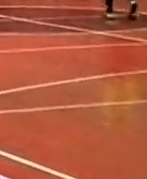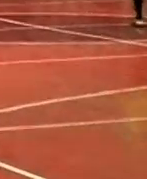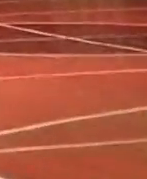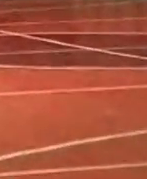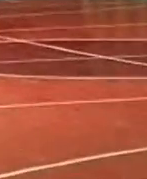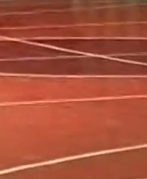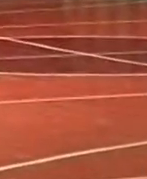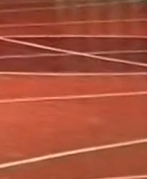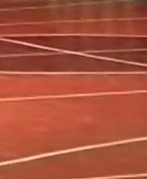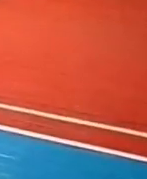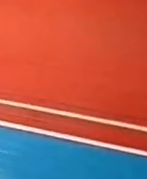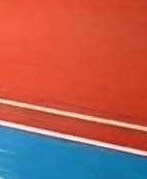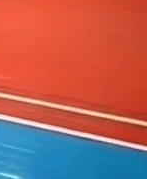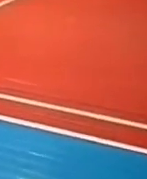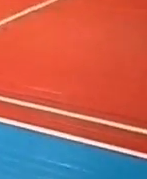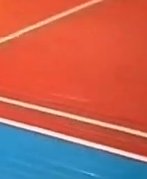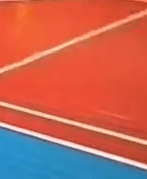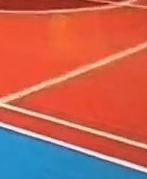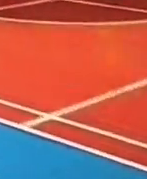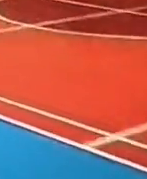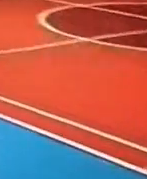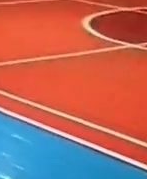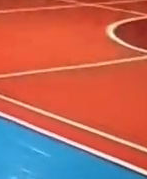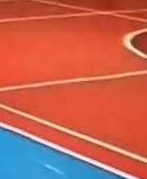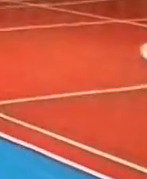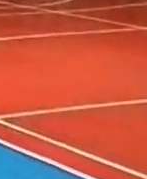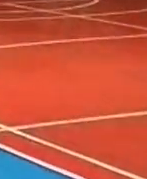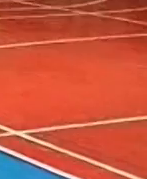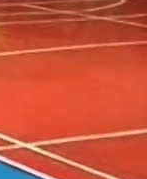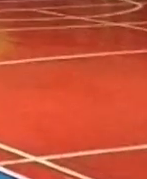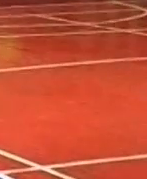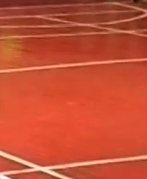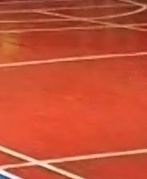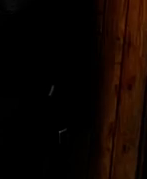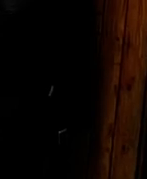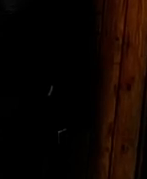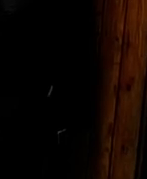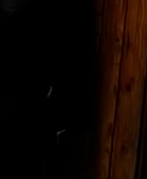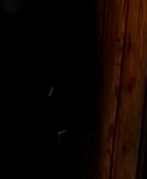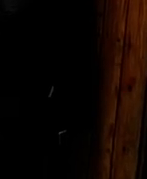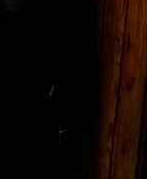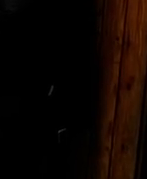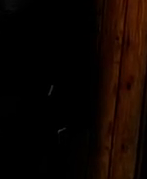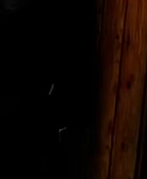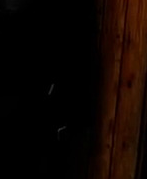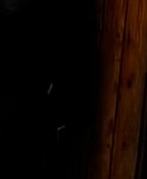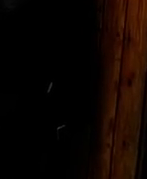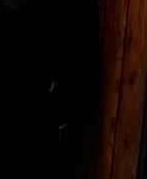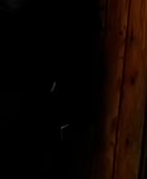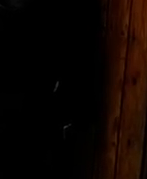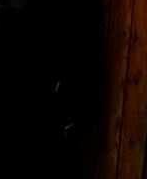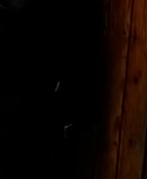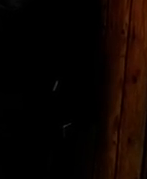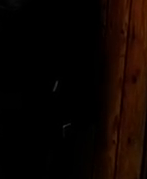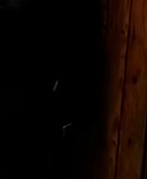Перемігши команду спортивної школи Олімпійського резерву номер два імені Орхоланцева 6-1. Дмитро Кононченко каже, результат у цьому